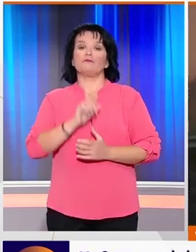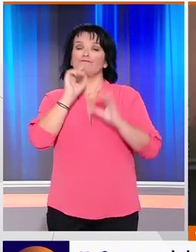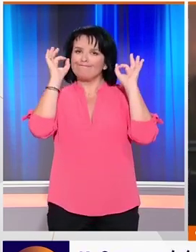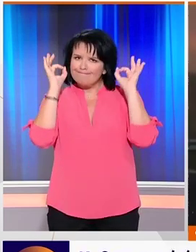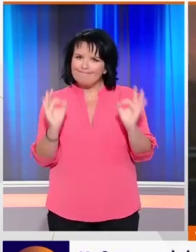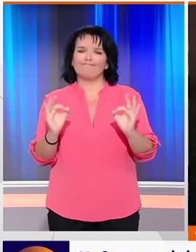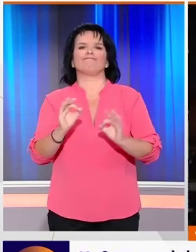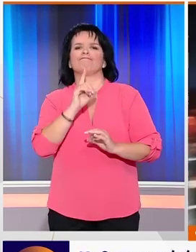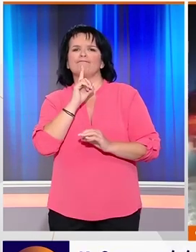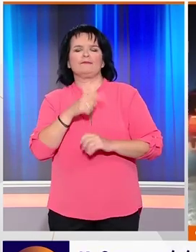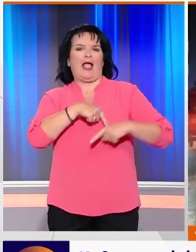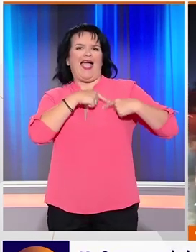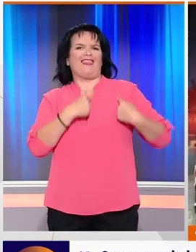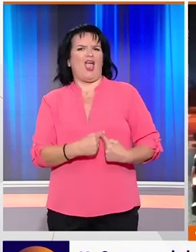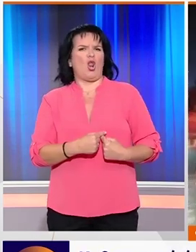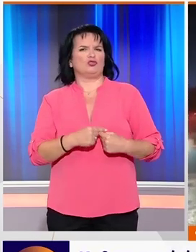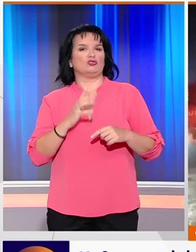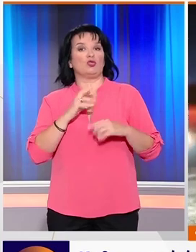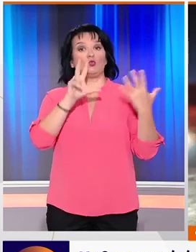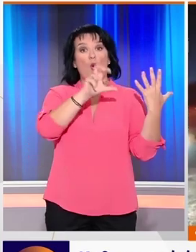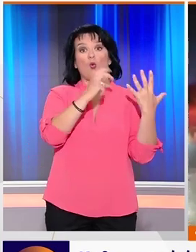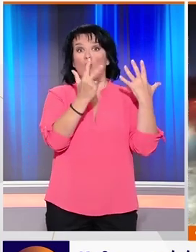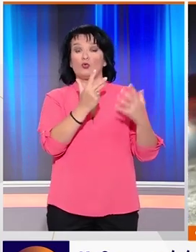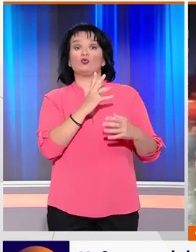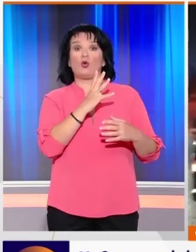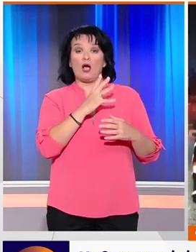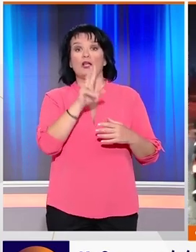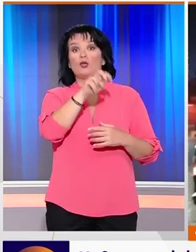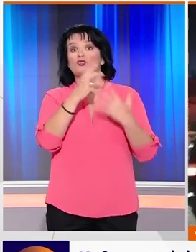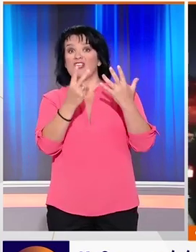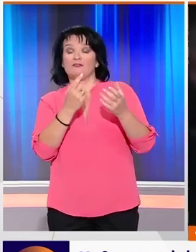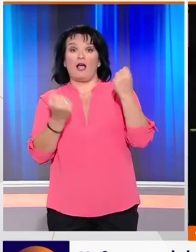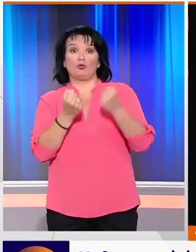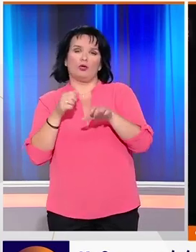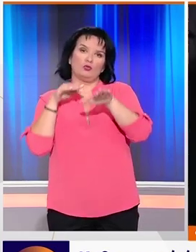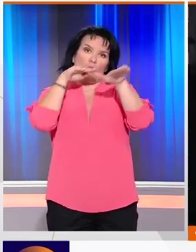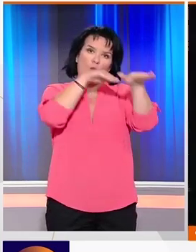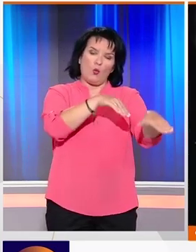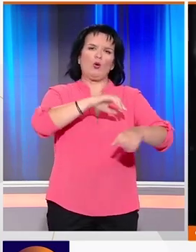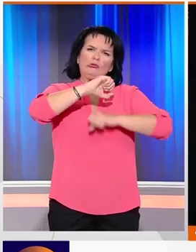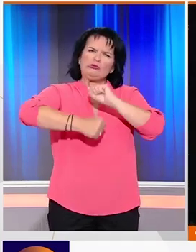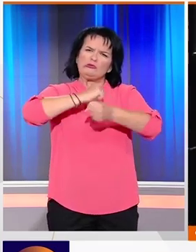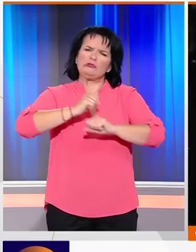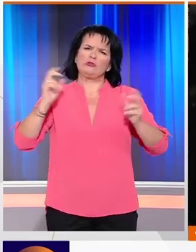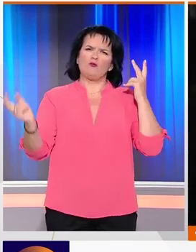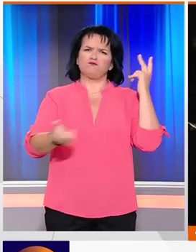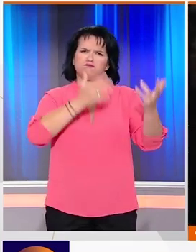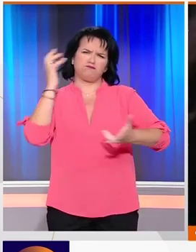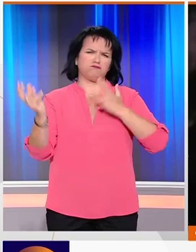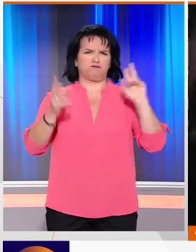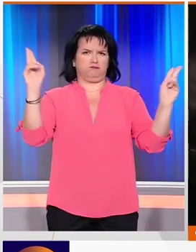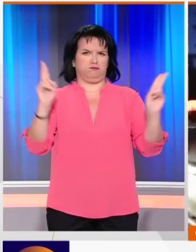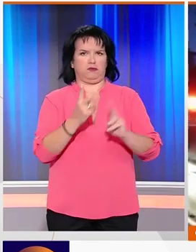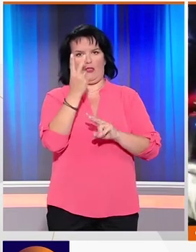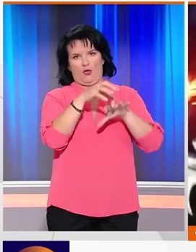Καθοριστική ήταν και η παρουσία των εθελοντών, που συμμετείχαν με 88 άτομα και 27 οχήματα, στη μάχη για την κατάσβεση της Κυρκαγιάς, που εξελίχθηκε σε